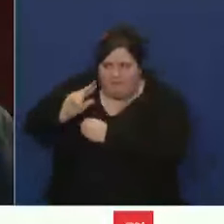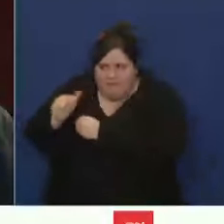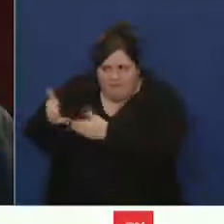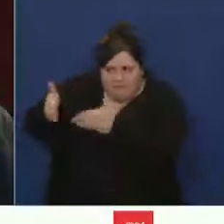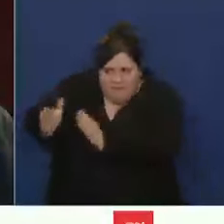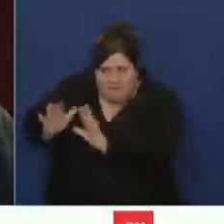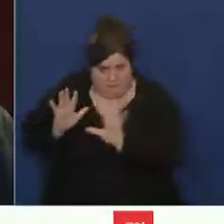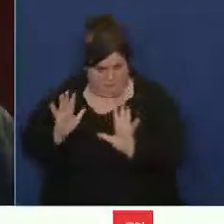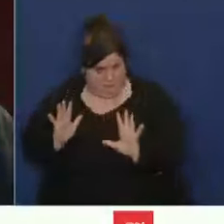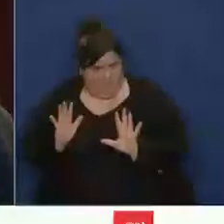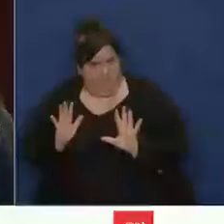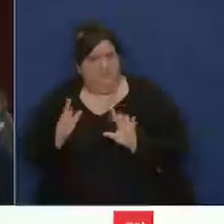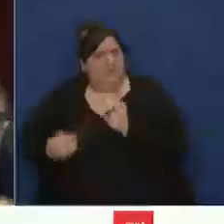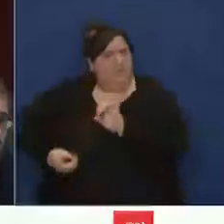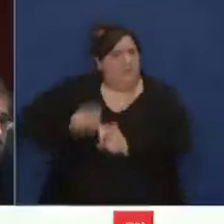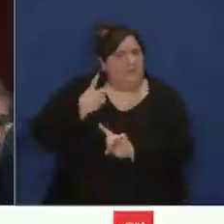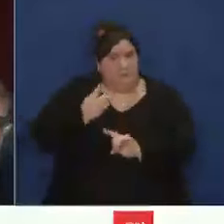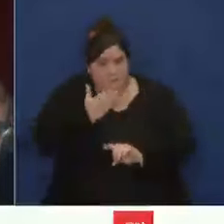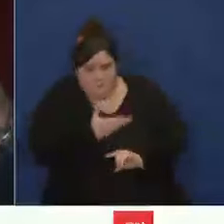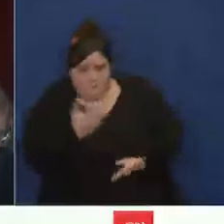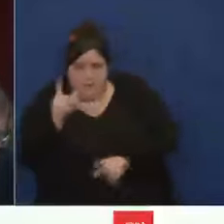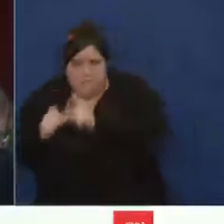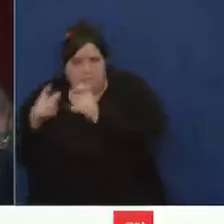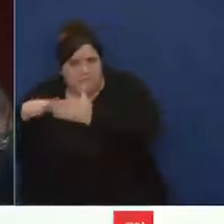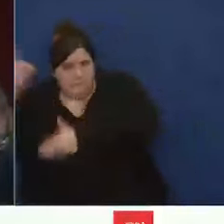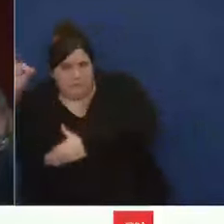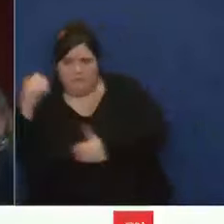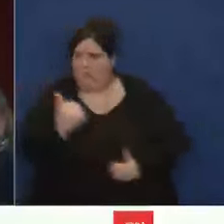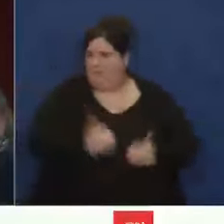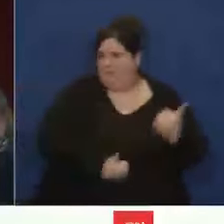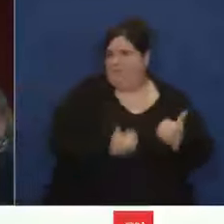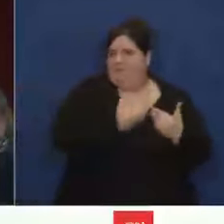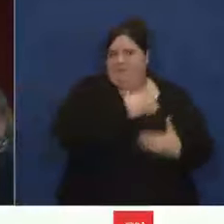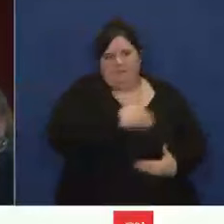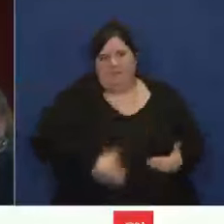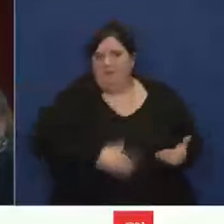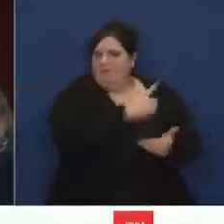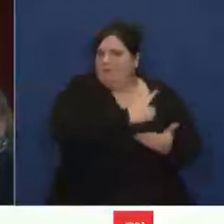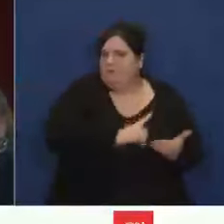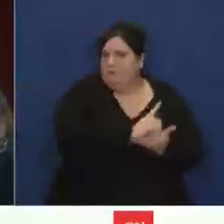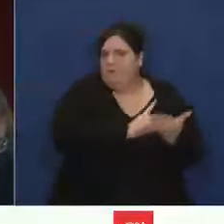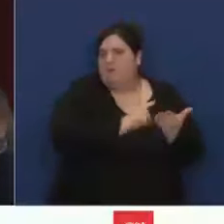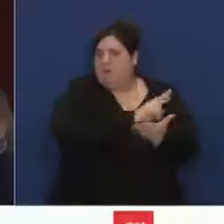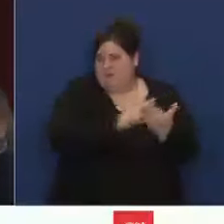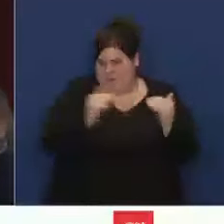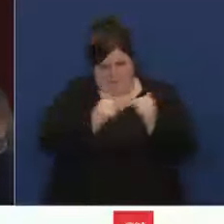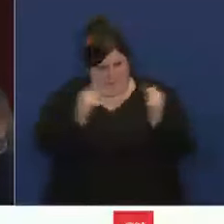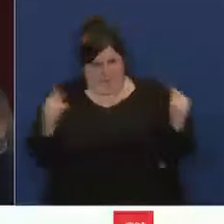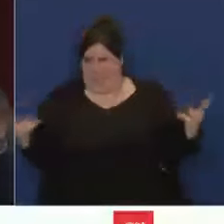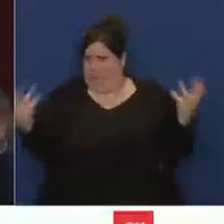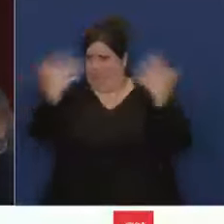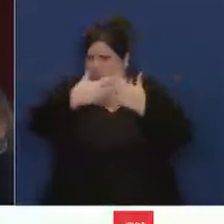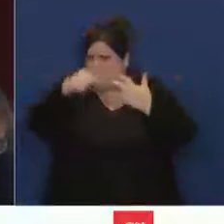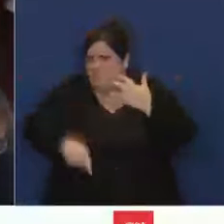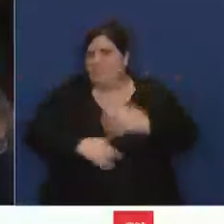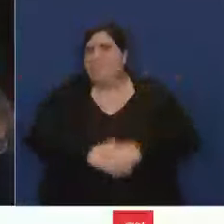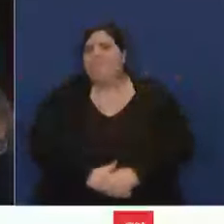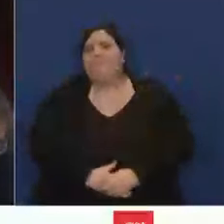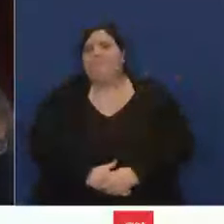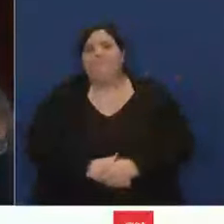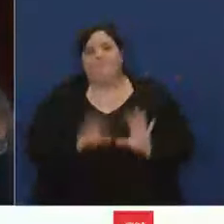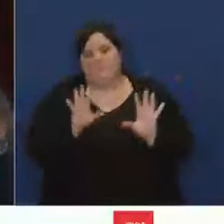étroite entre les élus et les services. Il me semble donc important que notre